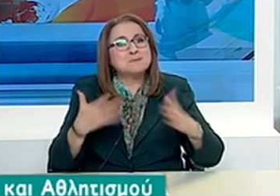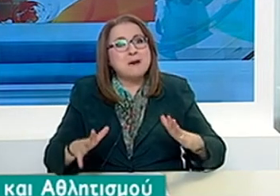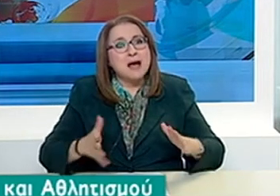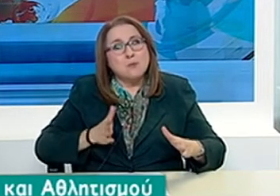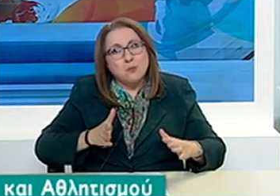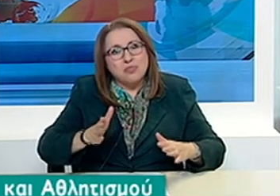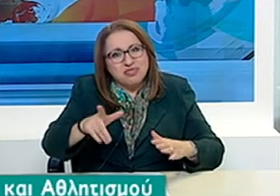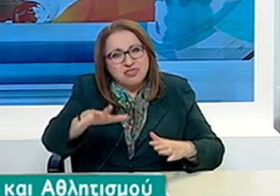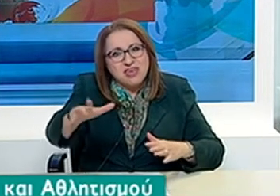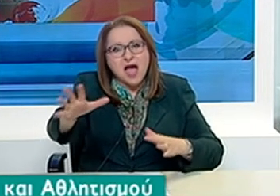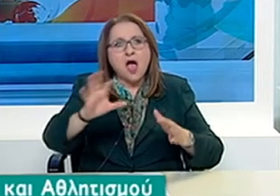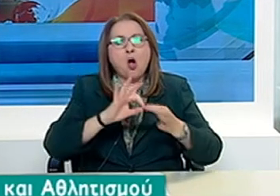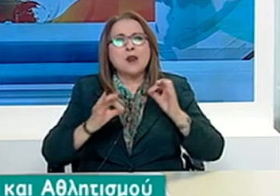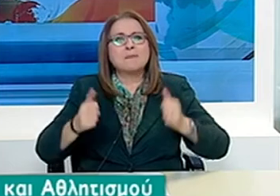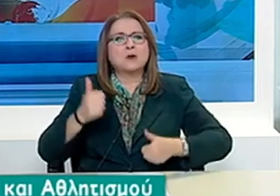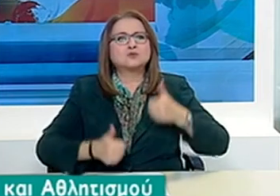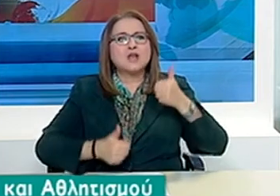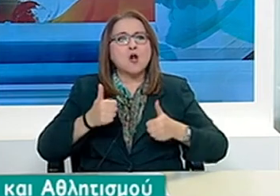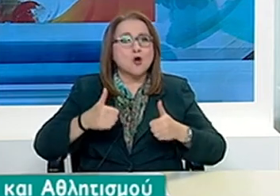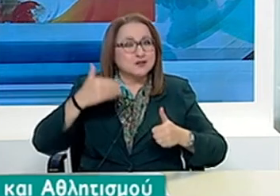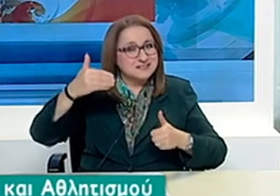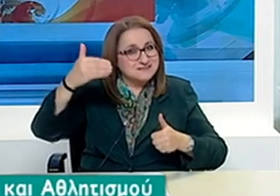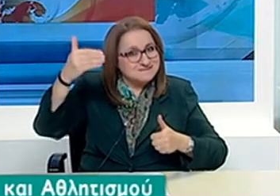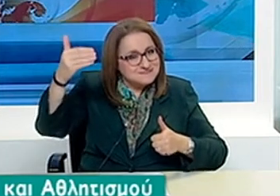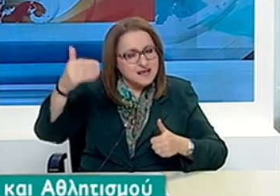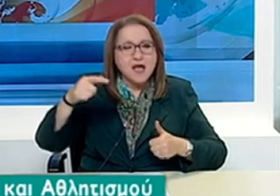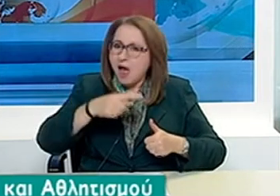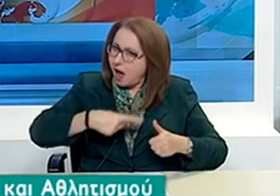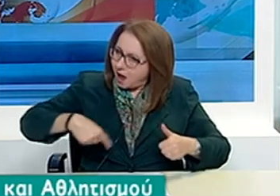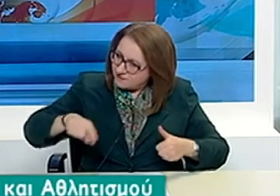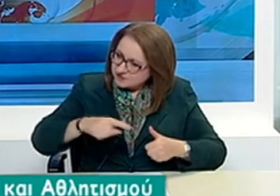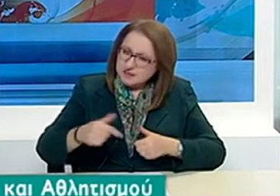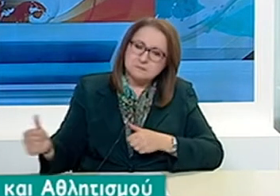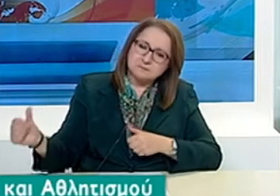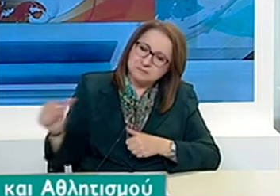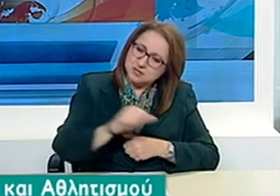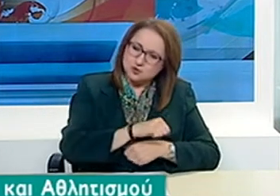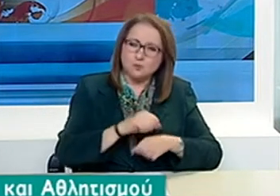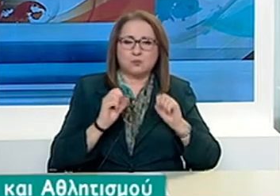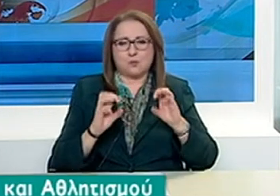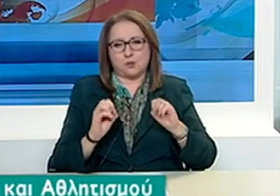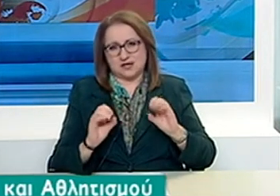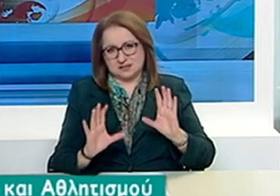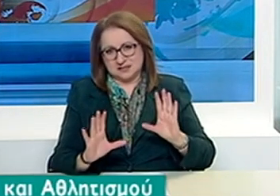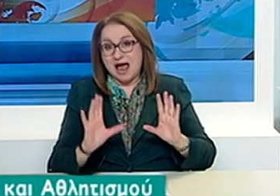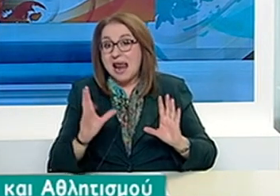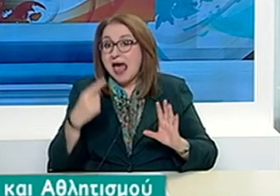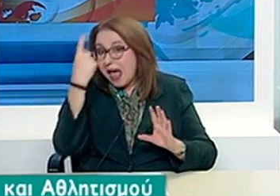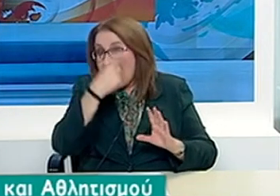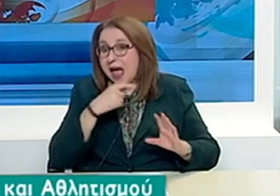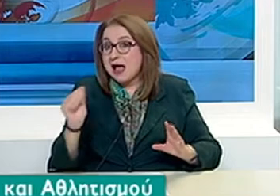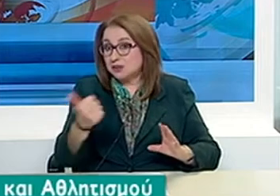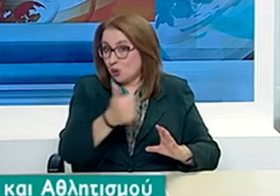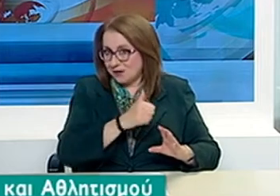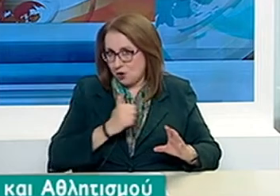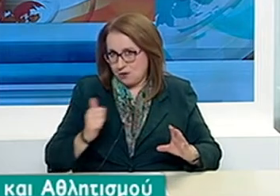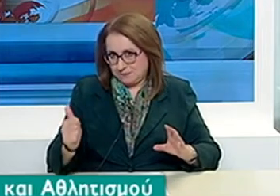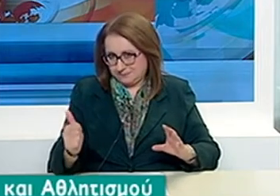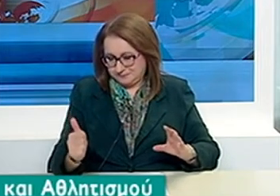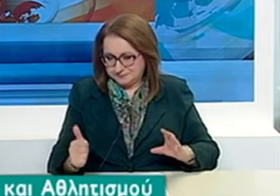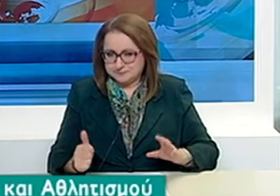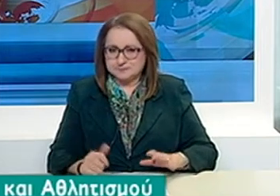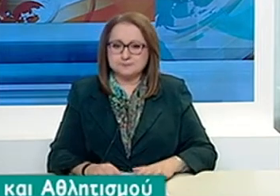Ολυμπιακούς Αγώνες σύμφωνα με την εισήγηση της Ελληνικής Ολυμπιακής Επιτροπής. Δεύτερον, θα επιτρεπούν ακόμα